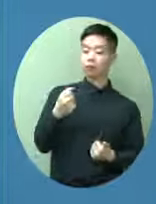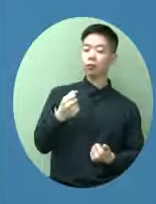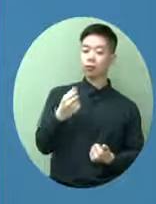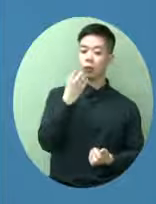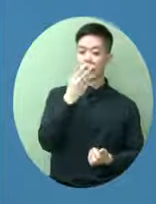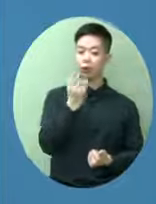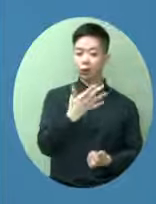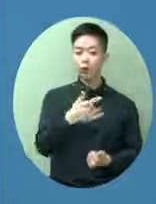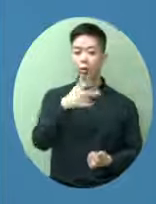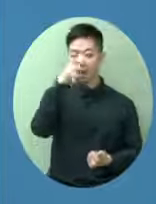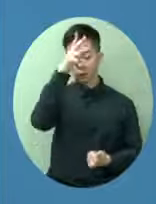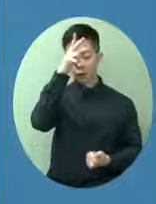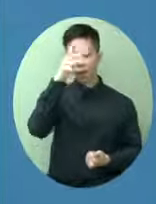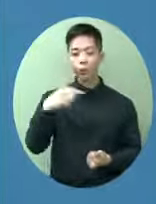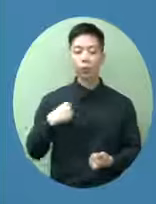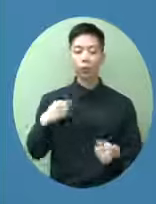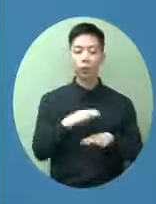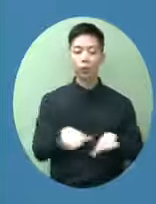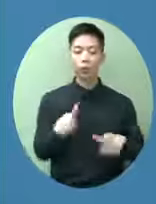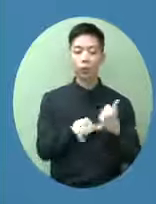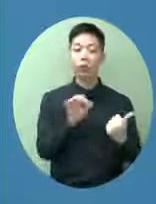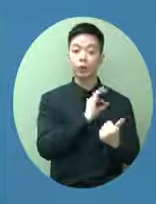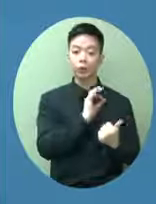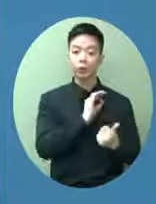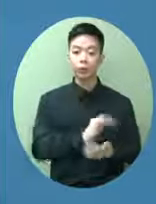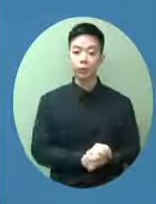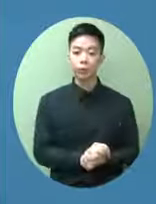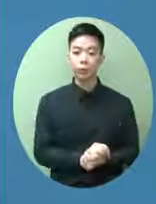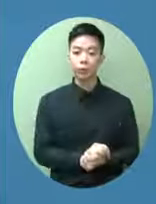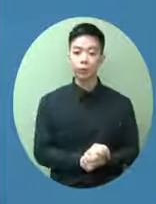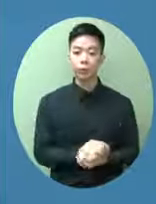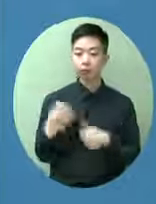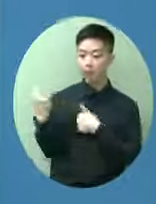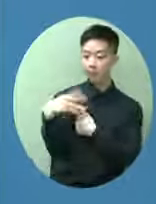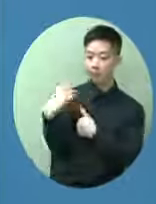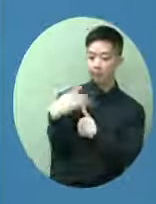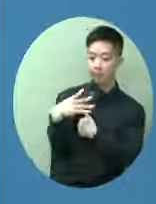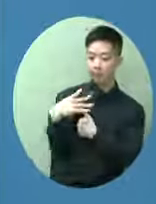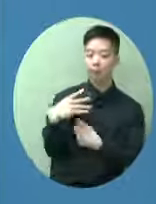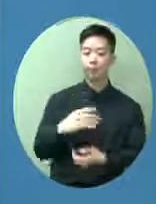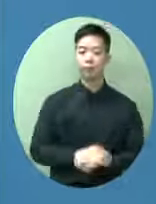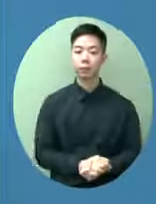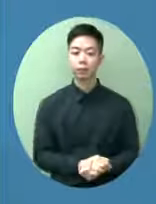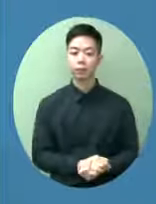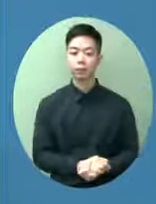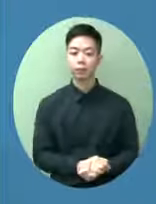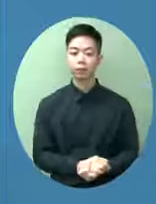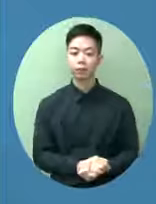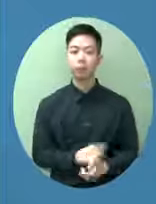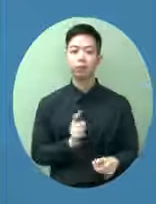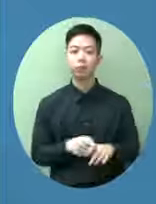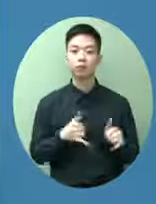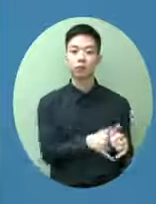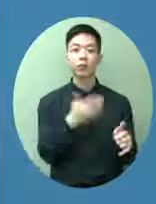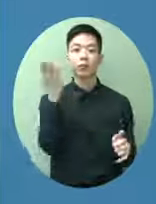香港特別行政區國家安全委員會是尋求一個意見我們亦都是按照早前公開